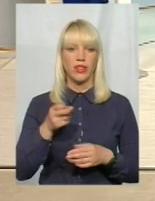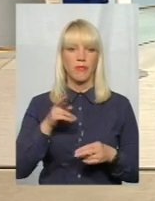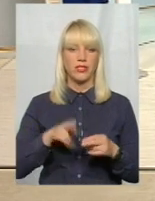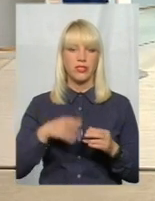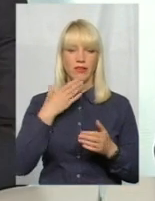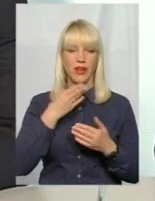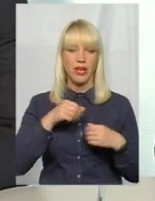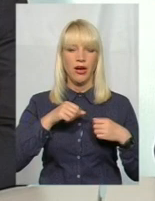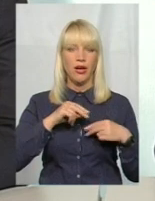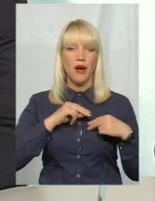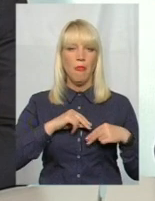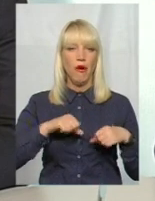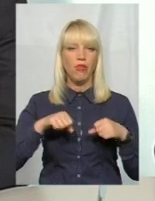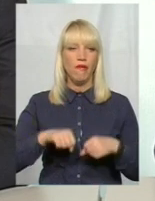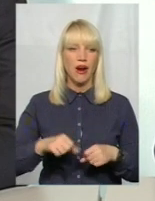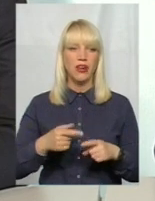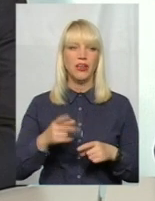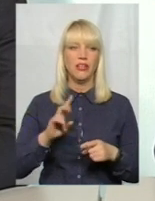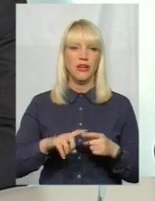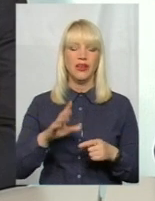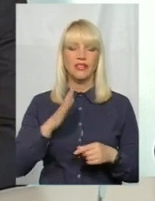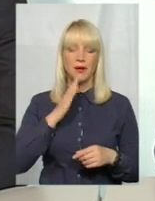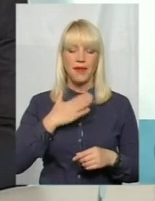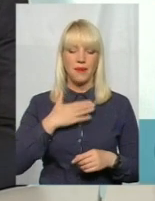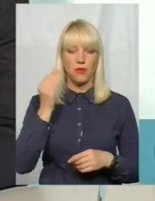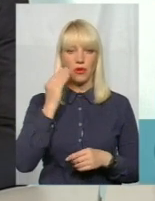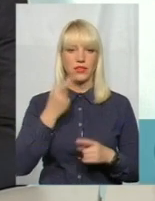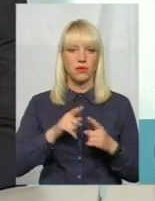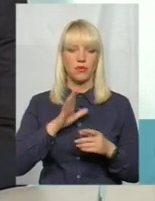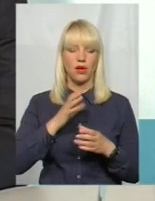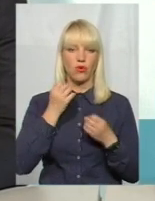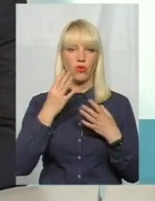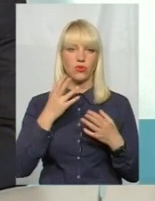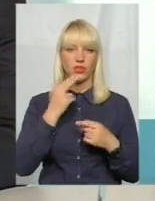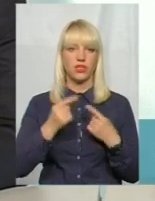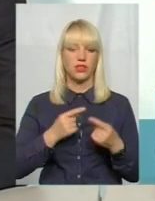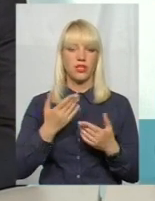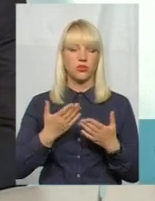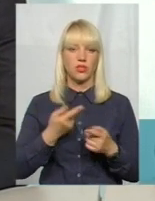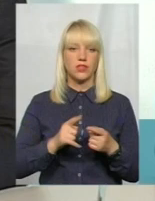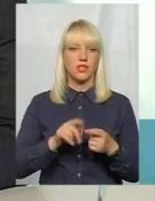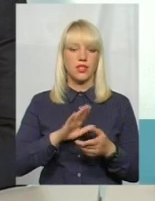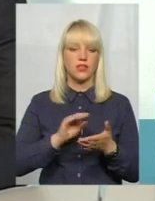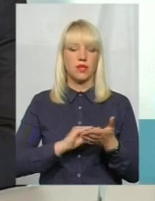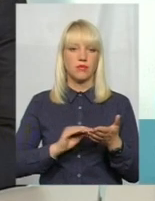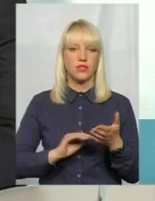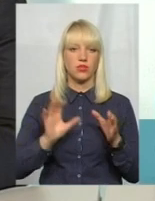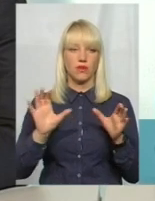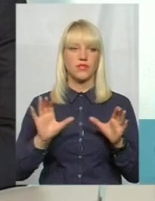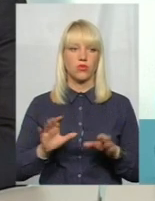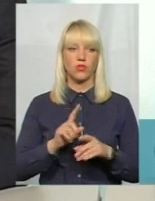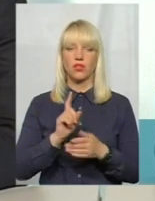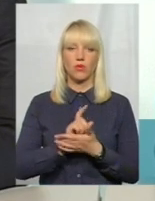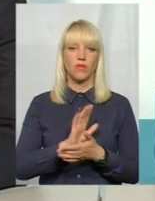повноважень, але, на мій погляд, це була б хороша традиція, насправді. Чому? Тому що, якщо це не написано в законі, не обов'язково, що цього не повинно бути.